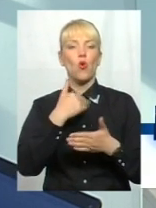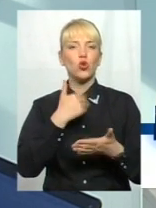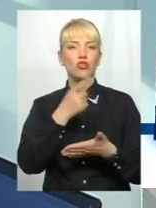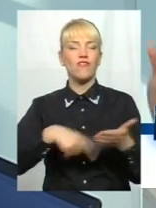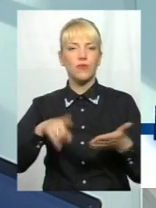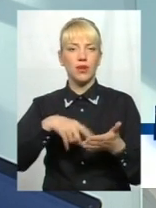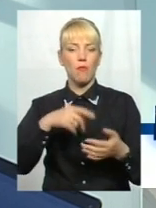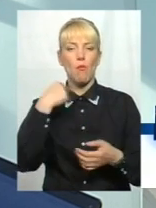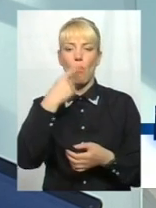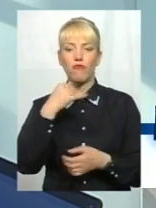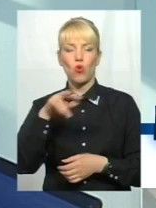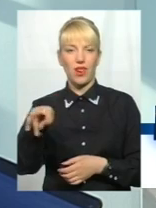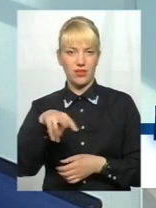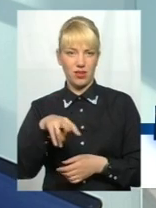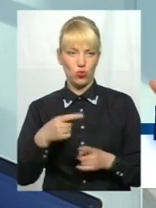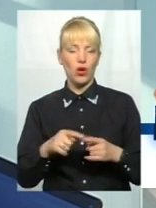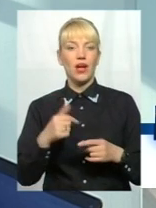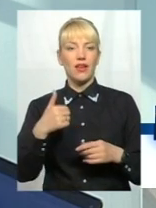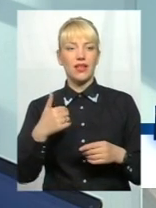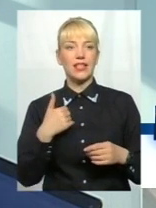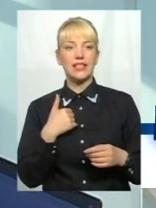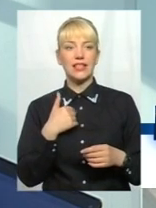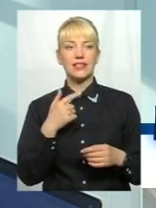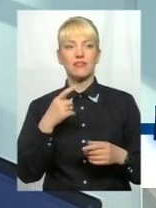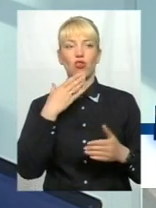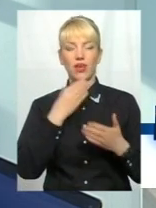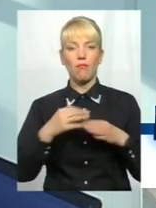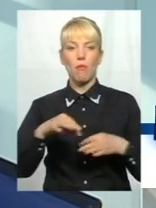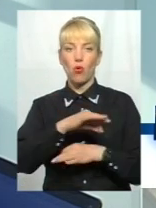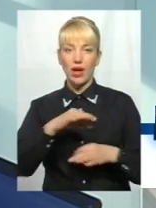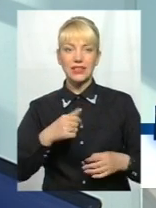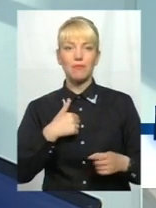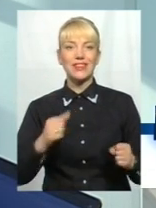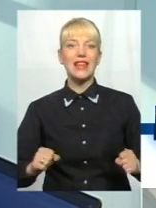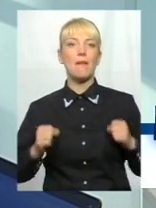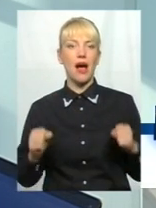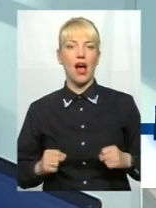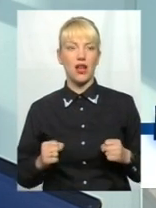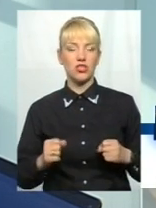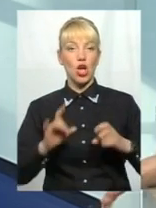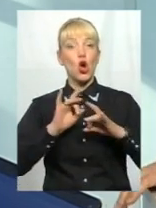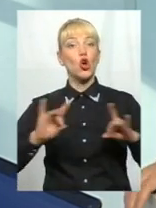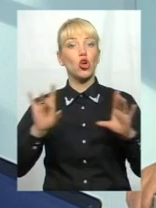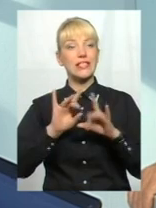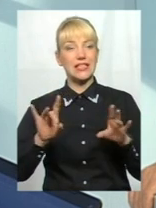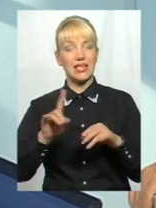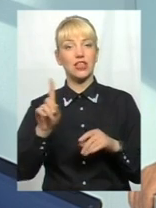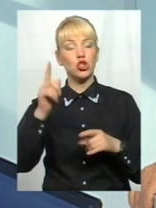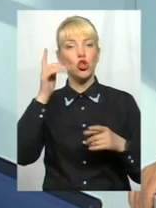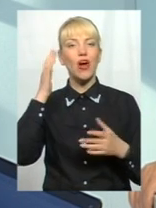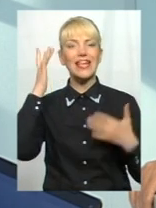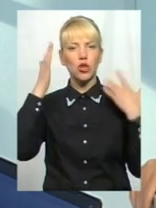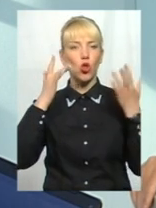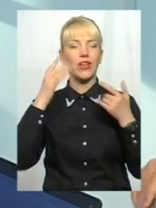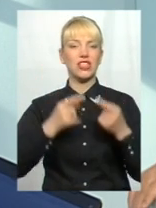відновити. І, звичайно, своїми проєктами намагаюся сказати, що ідеологічні речі,